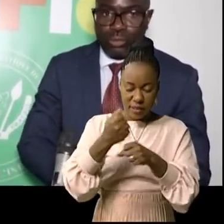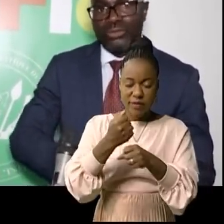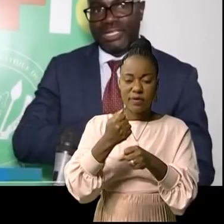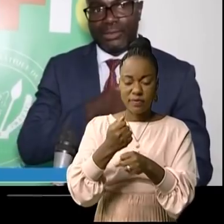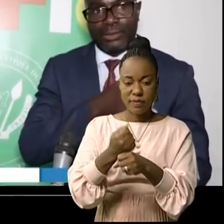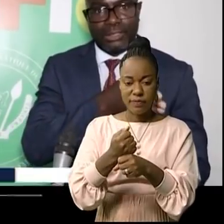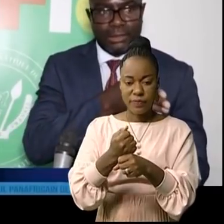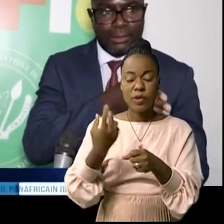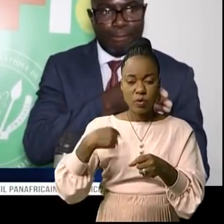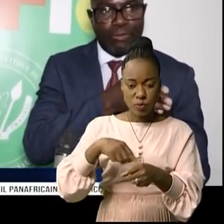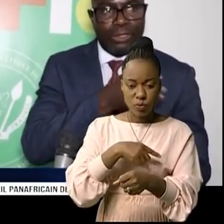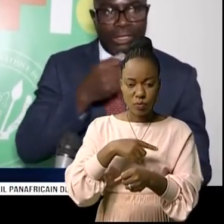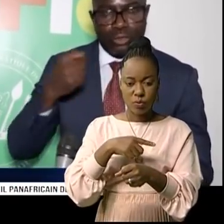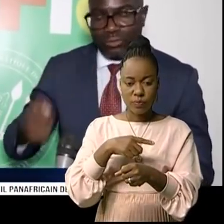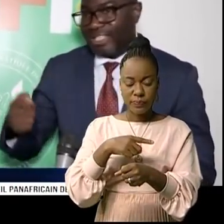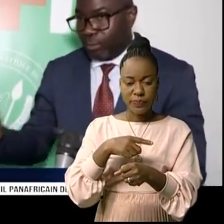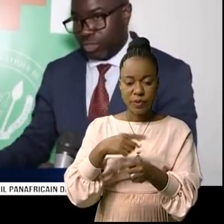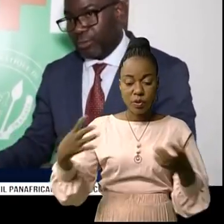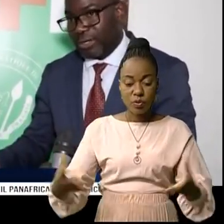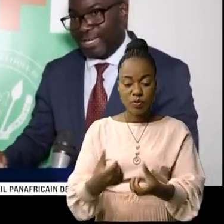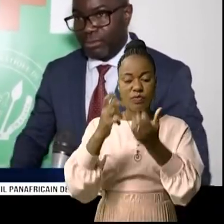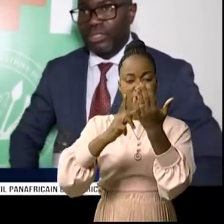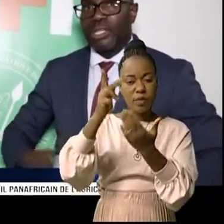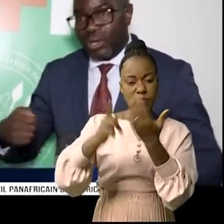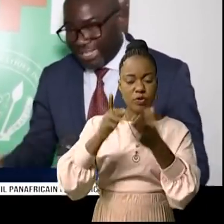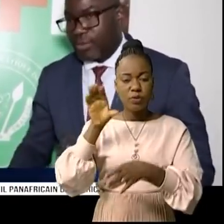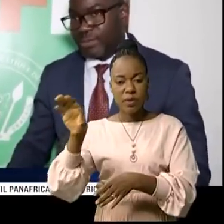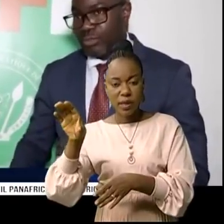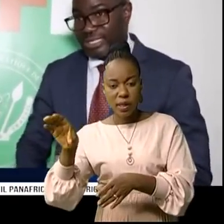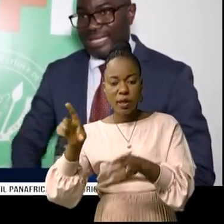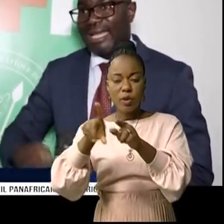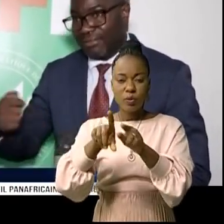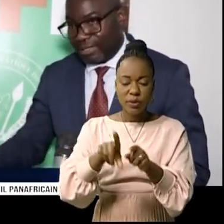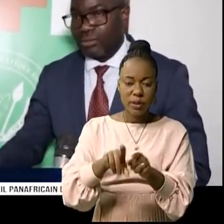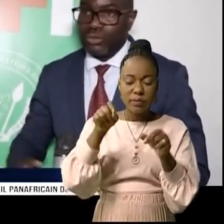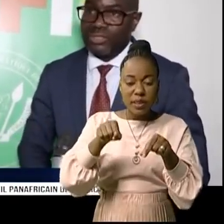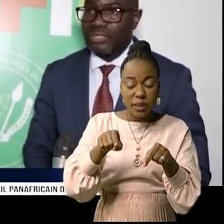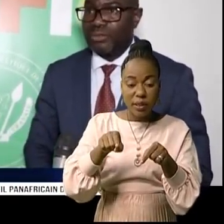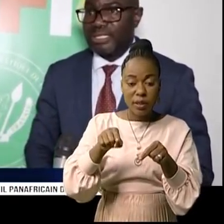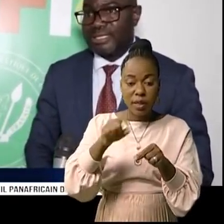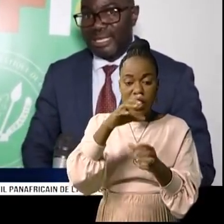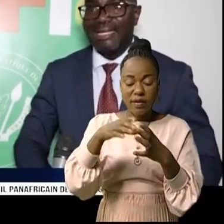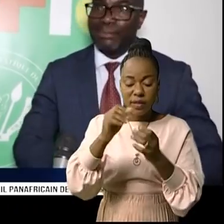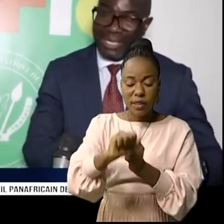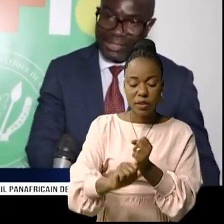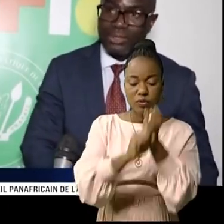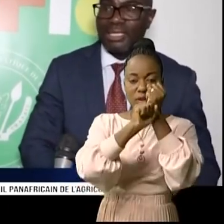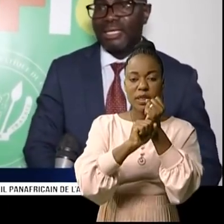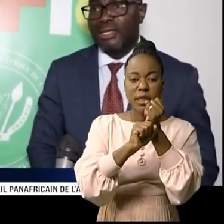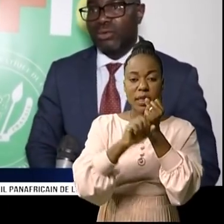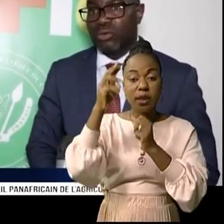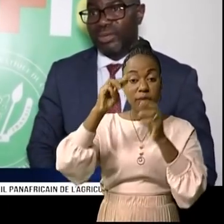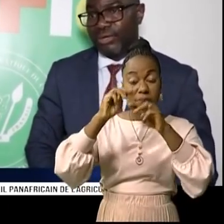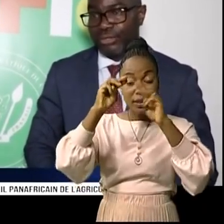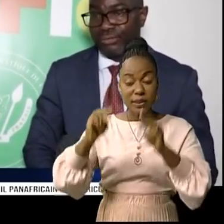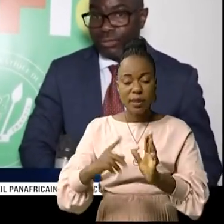où nous allons trouver des projets bancables, les conceptualiser avec le soutien du ministère, les présenter